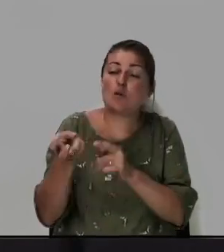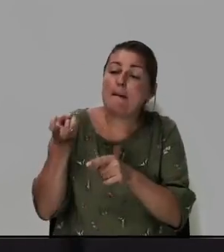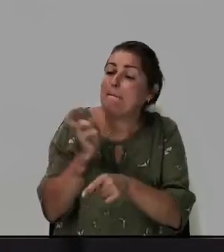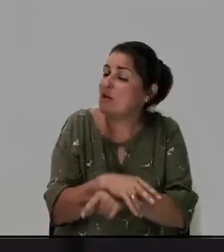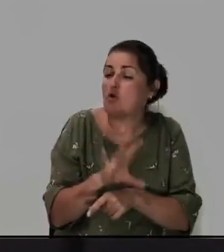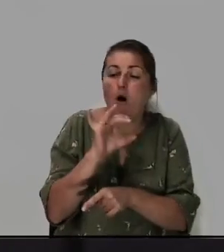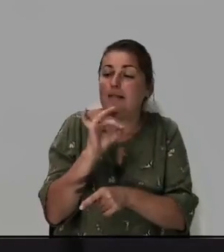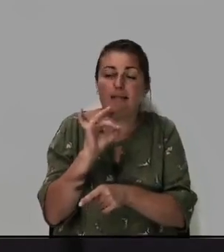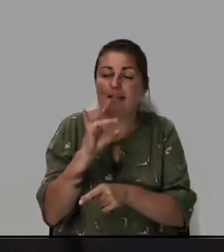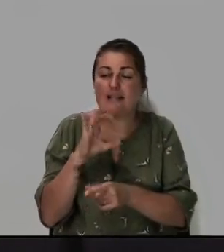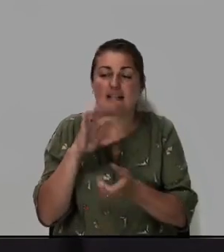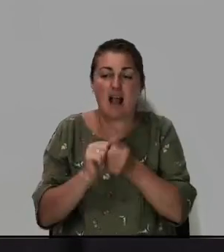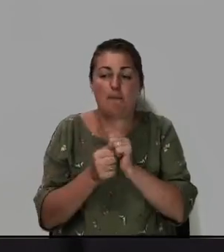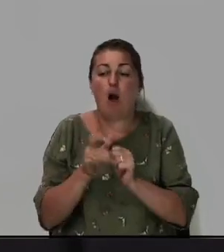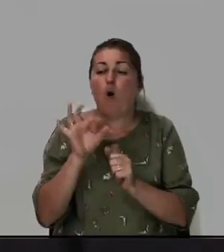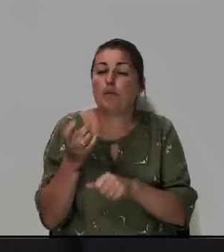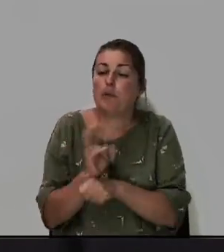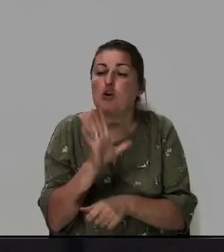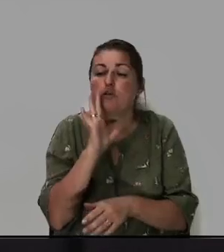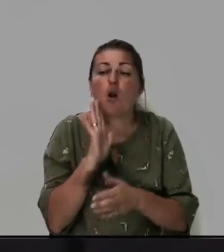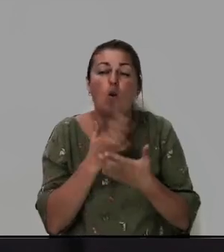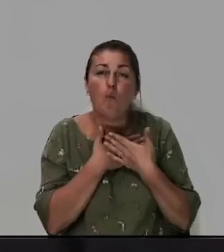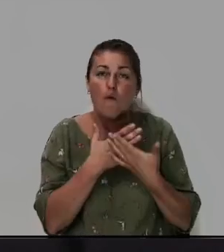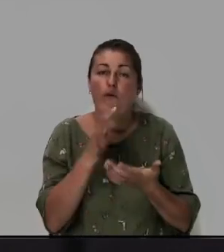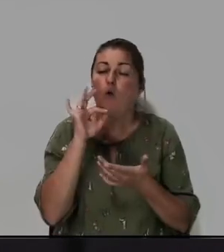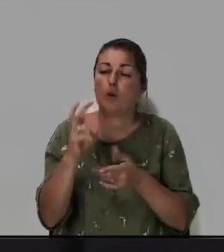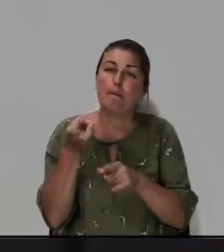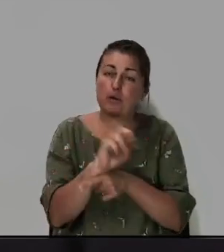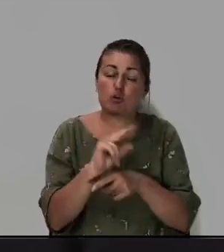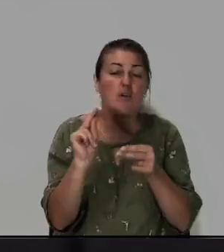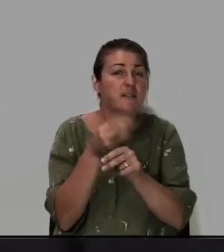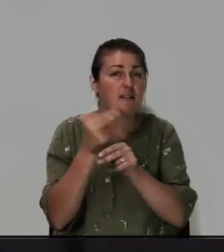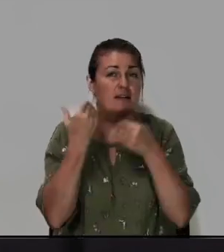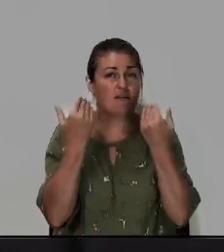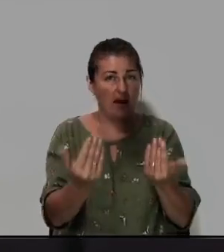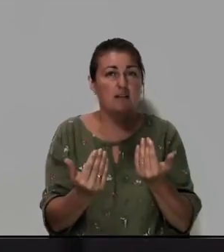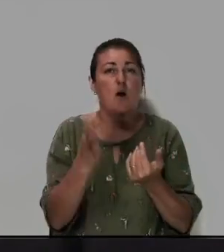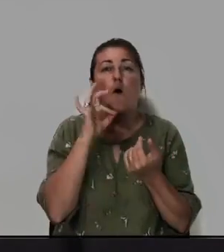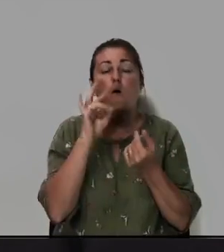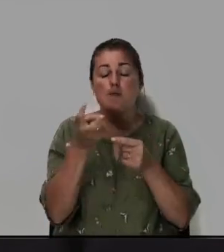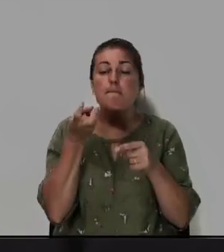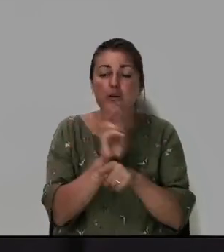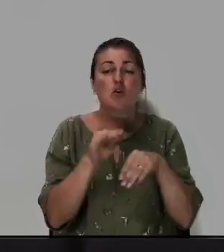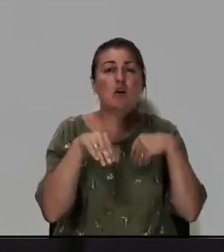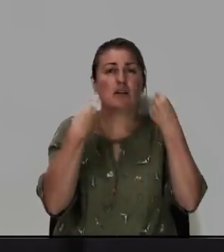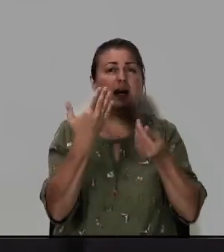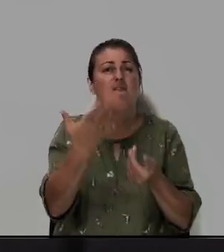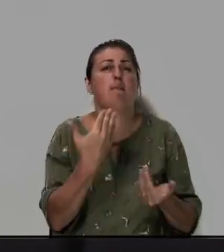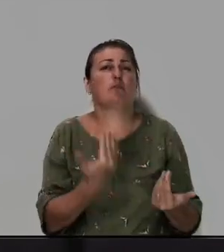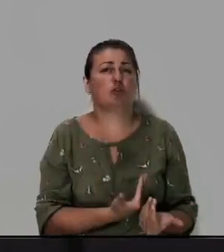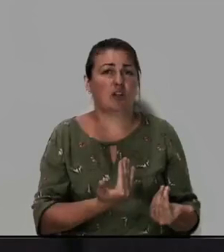не с камнями, Он пришел с любовью. Он пришел исцелить вас. Он пришел дать вам жизнь.